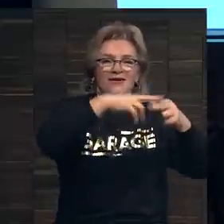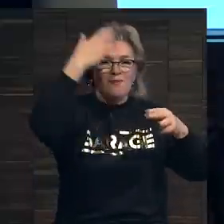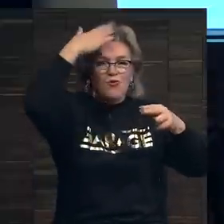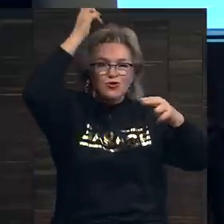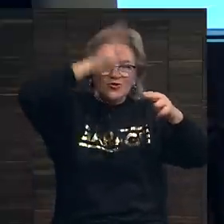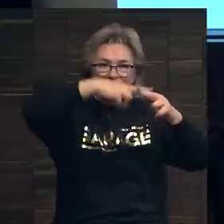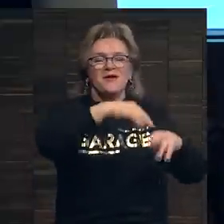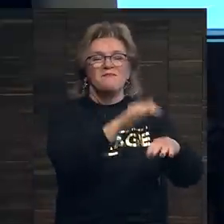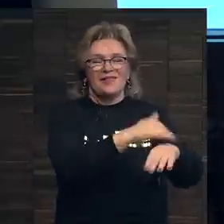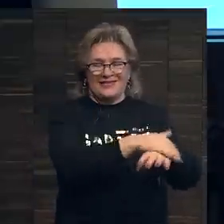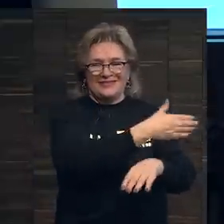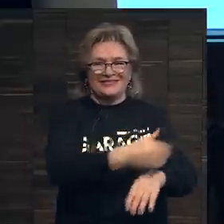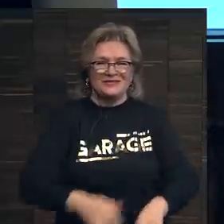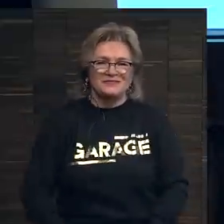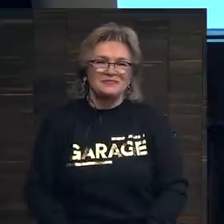Молодец.